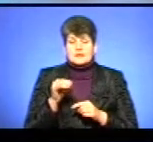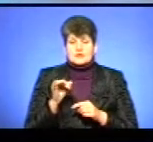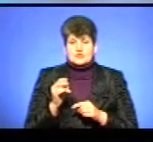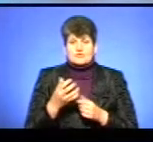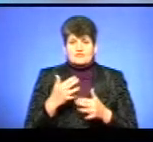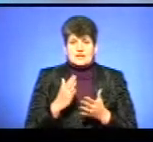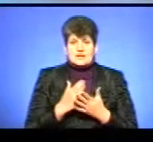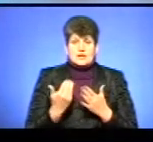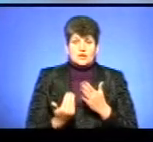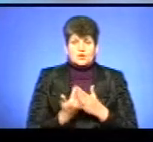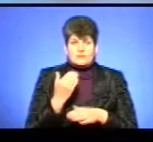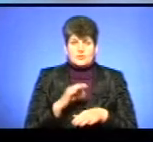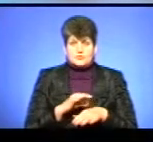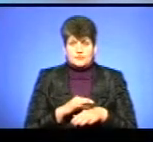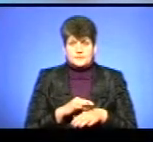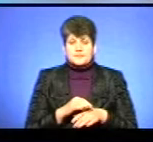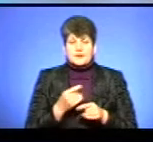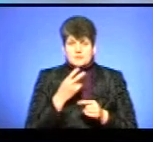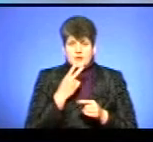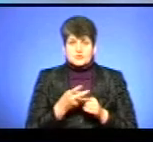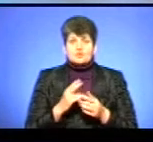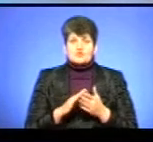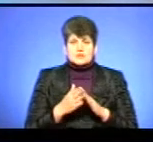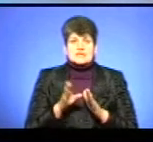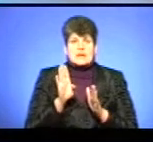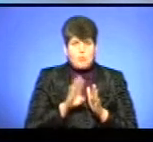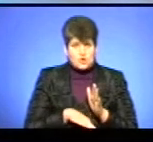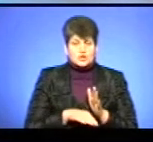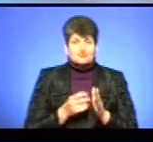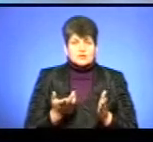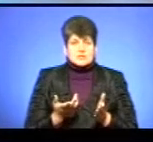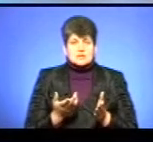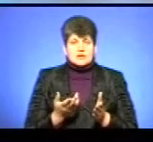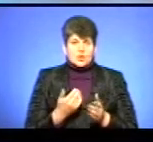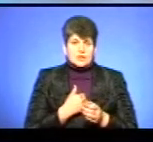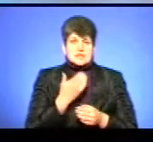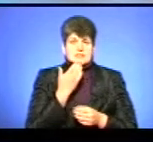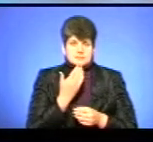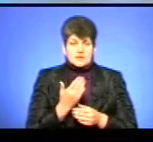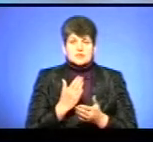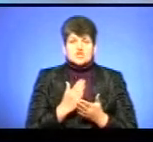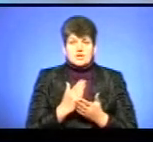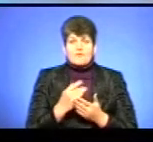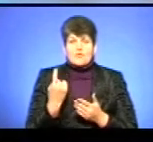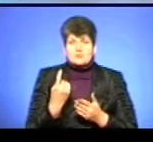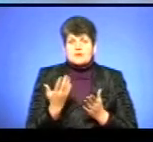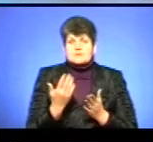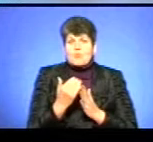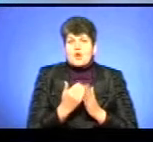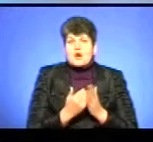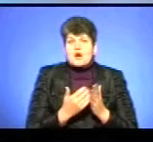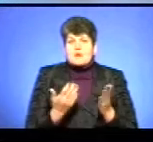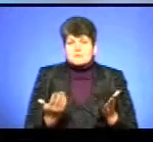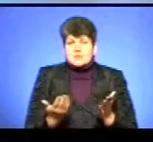носіями хвороби. Тобто, бачимо, що ситуація погіршується. І тому хотіла запитати, чи є в області якась програма, яка би